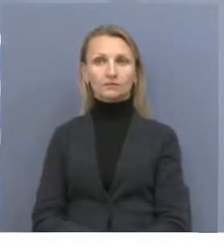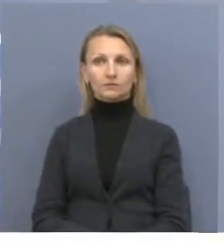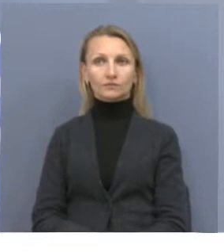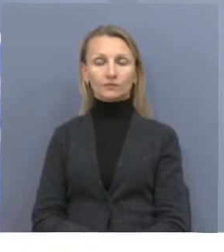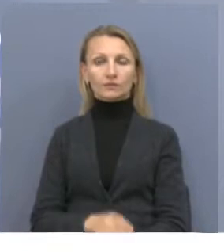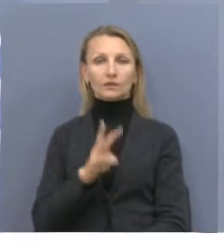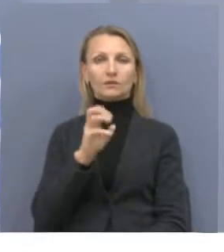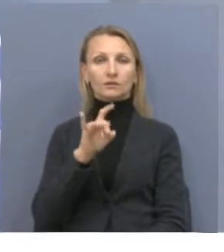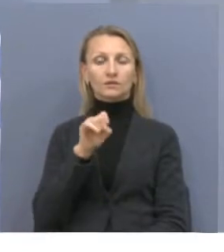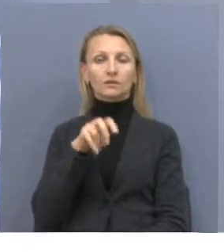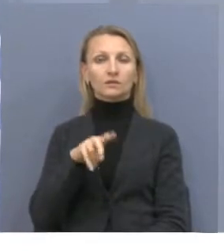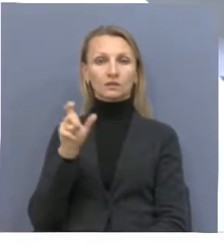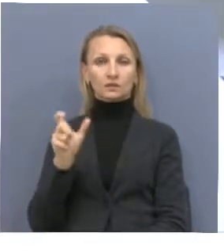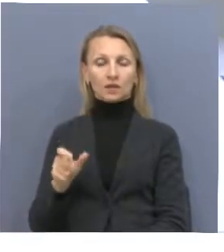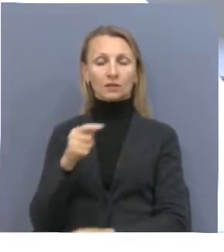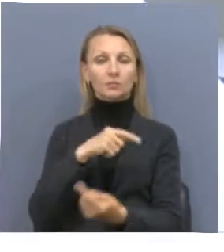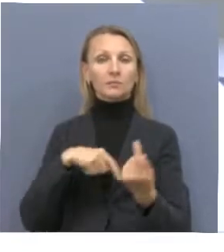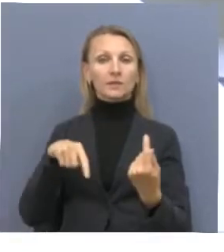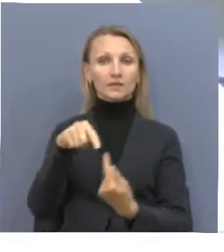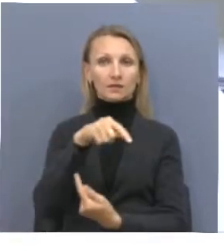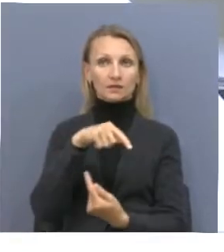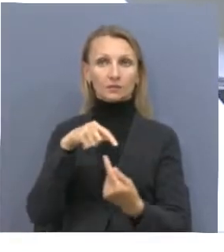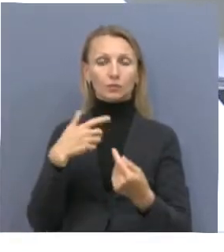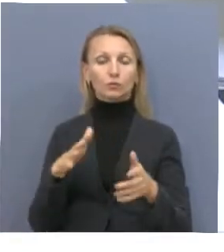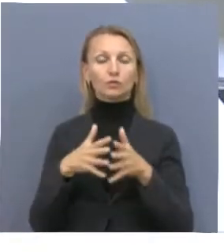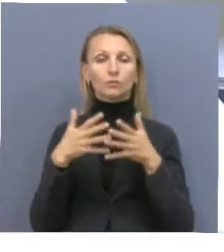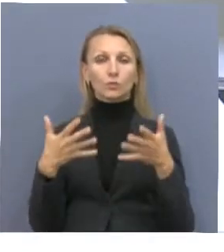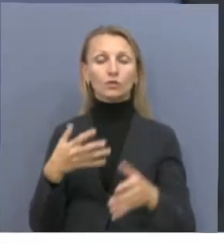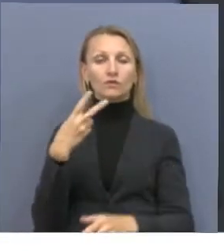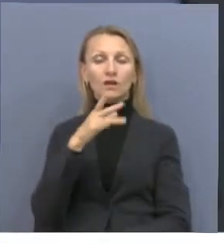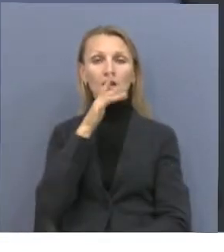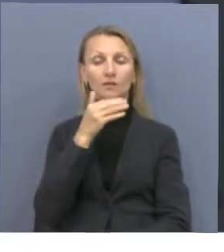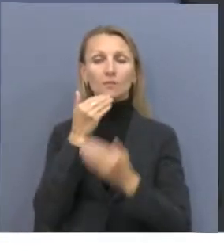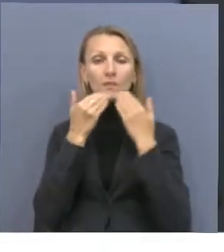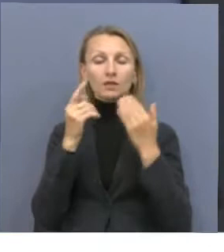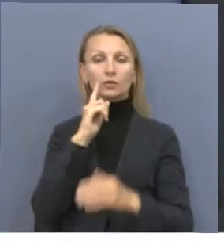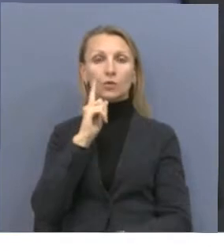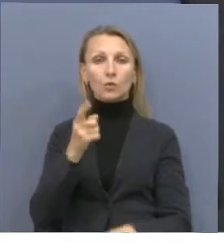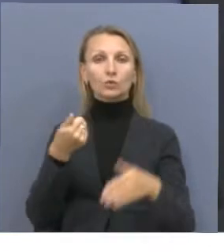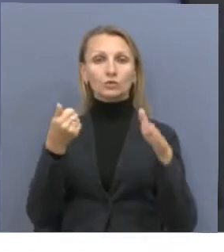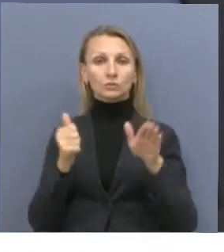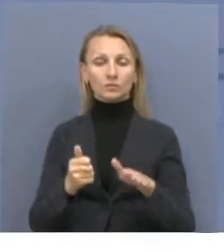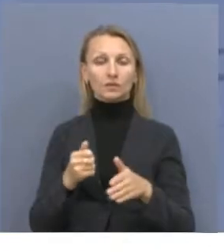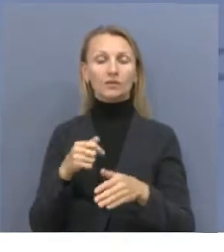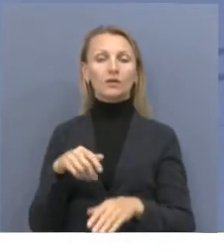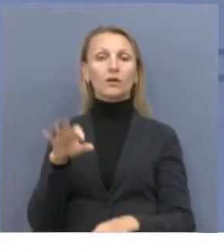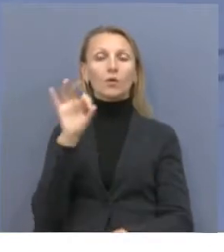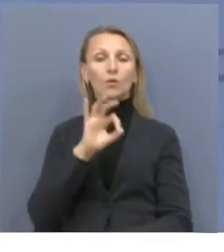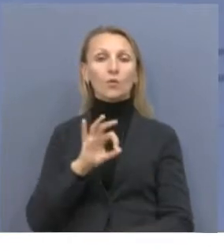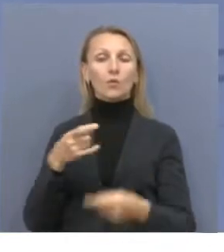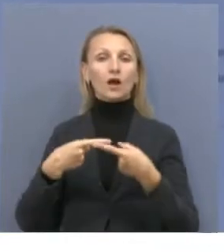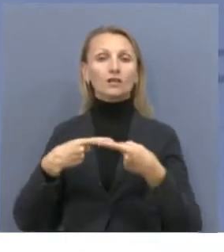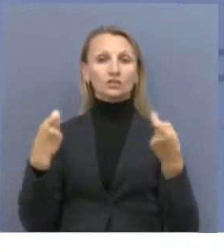Морала Кинжахимова в сфере предпринимательства более 20 лет. Последние полтора года она в гостиничном деле. К сожалению,